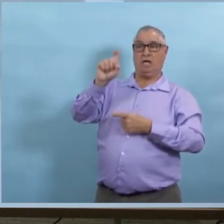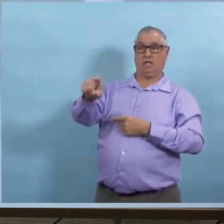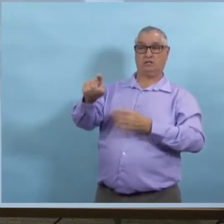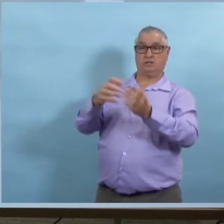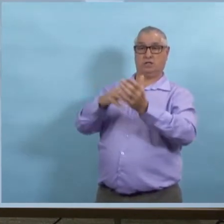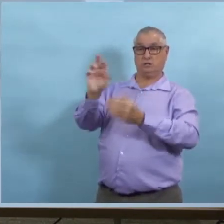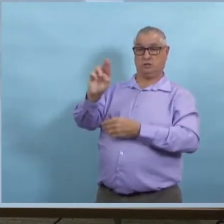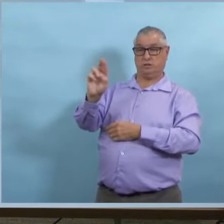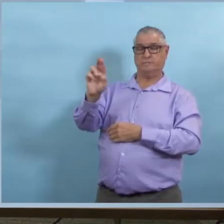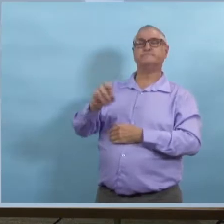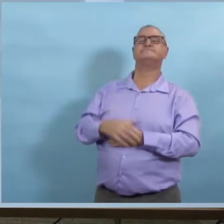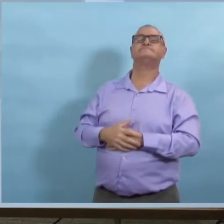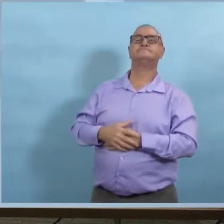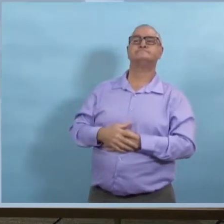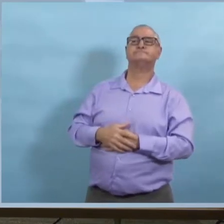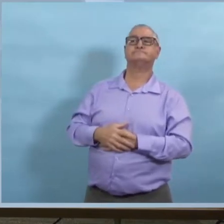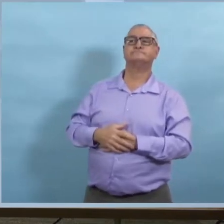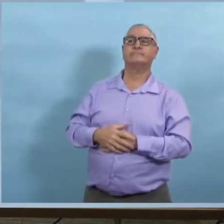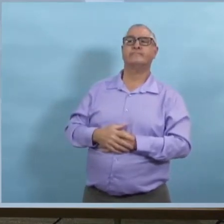Première question pour le Dr. Roussin.